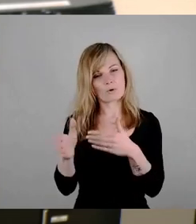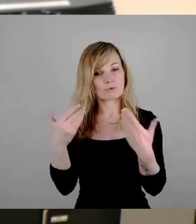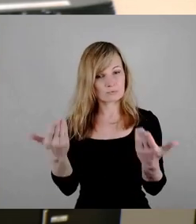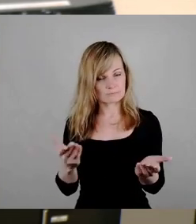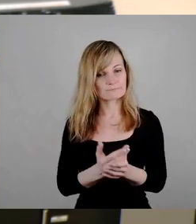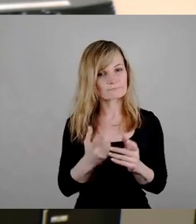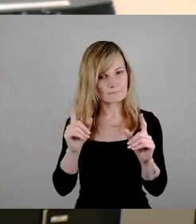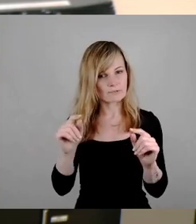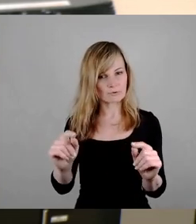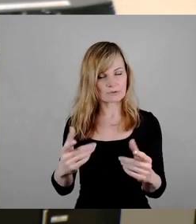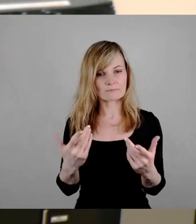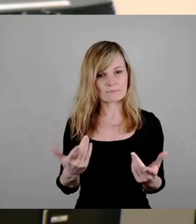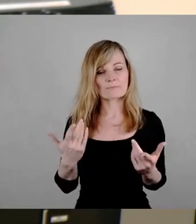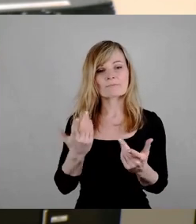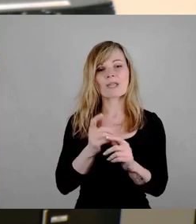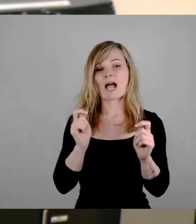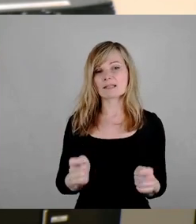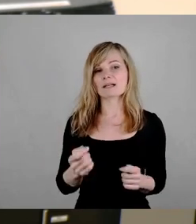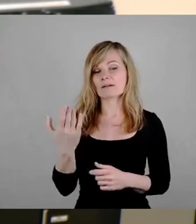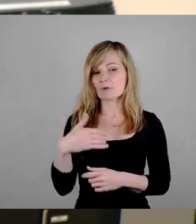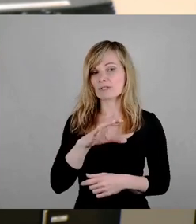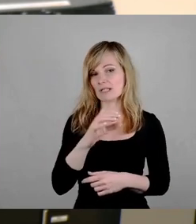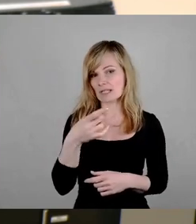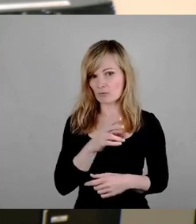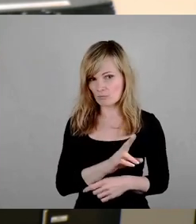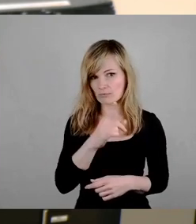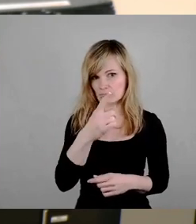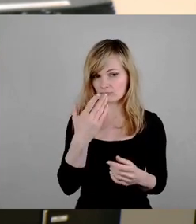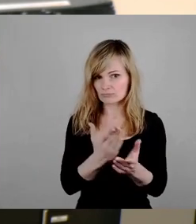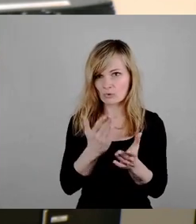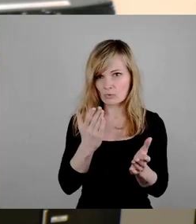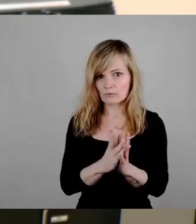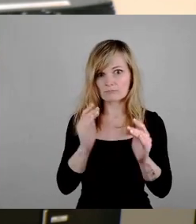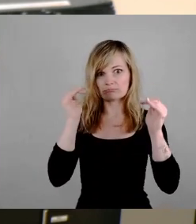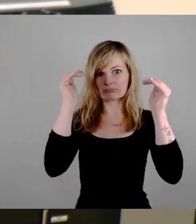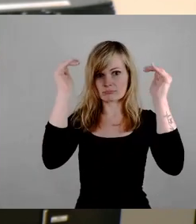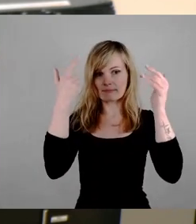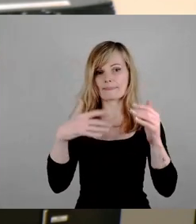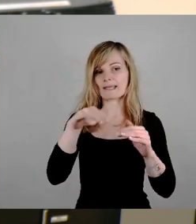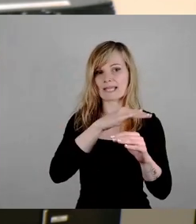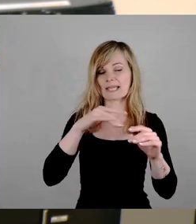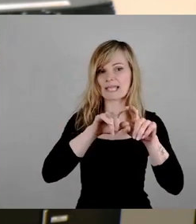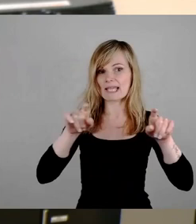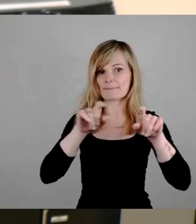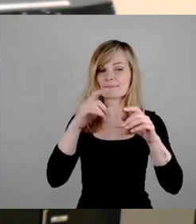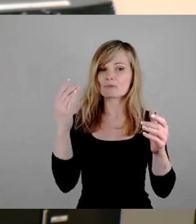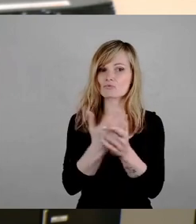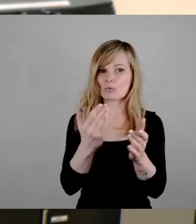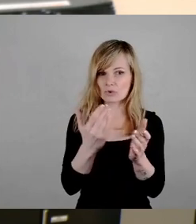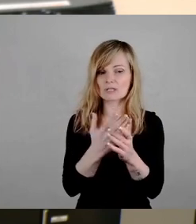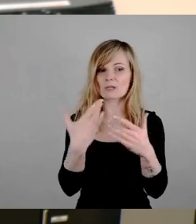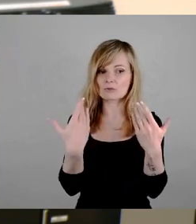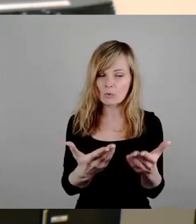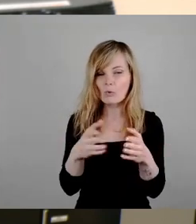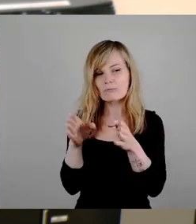heißt, der Antrag von der CDU ist bereits schon auf obergenannten Ebene bereits schon letztendlich so in diese Richtung